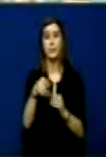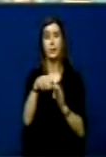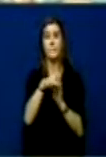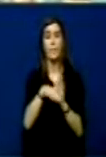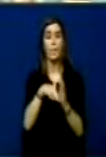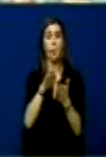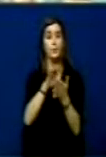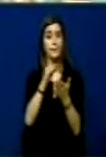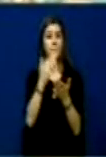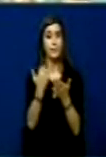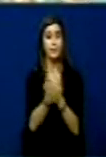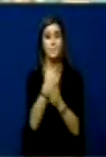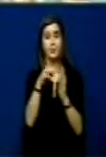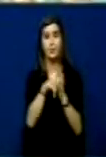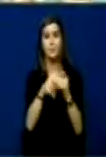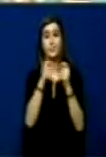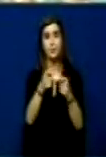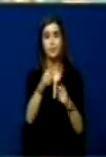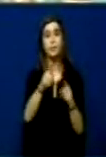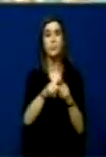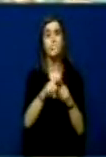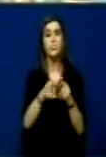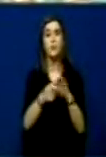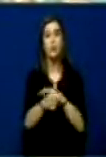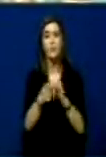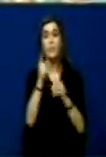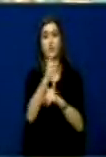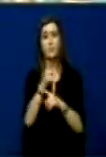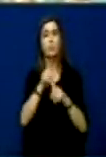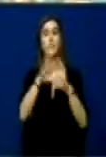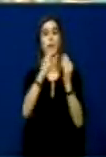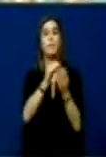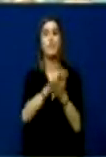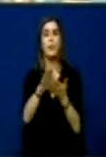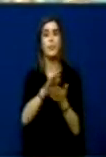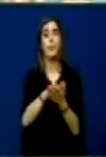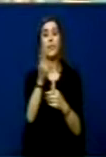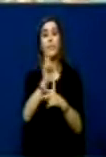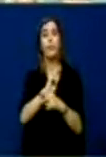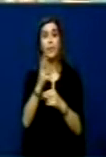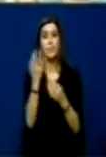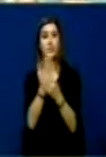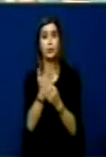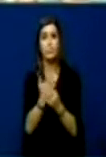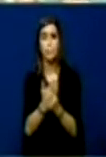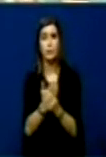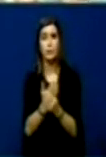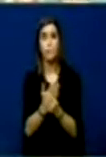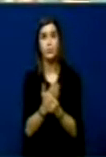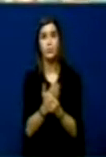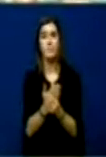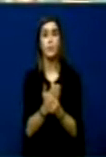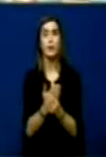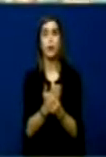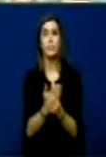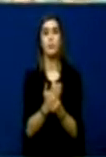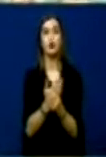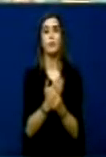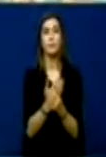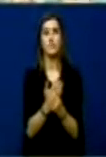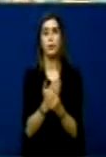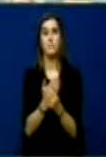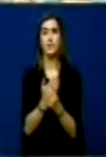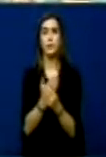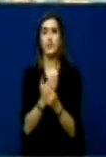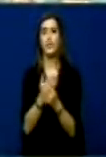haracin, reketizimin e shantajin, falsifikuazit e dokumenteve, abuzuazit me votën lirë dhe